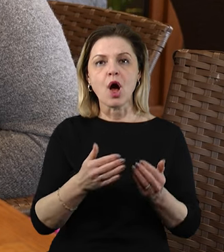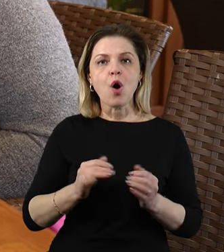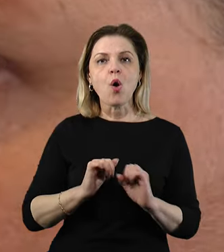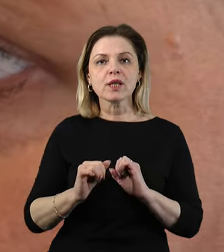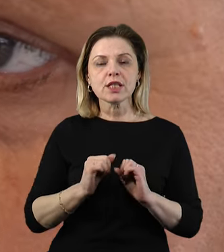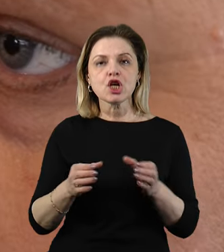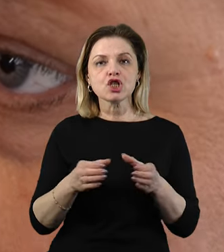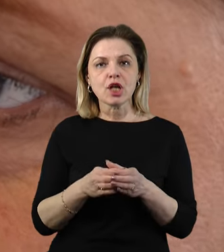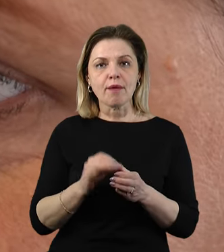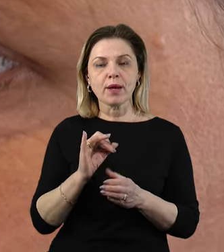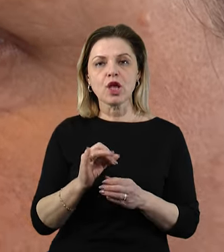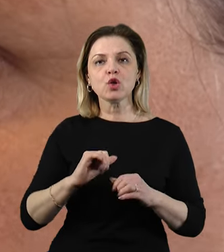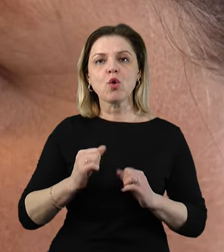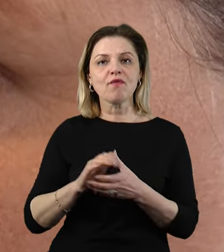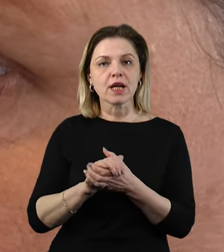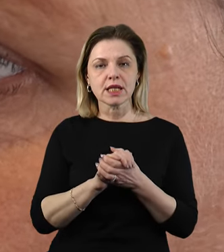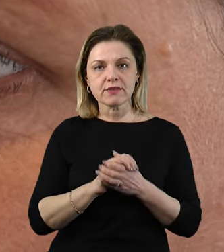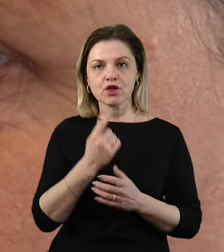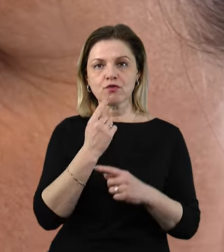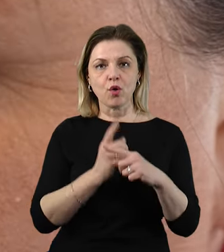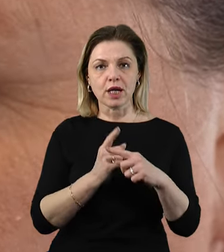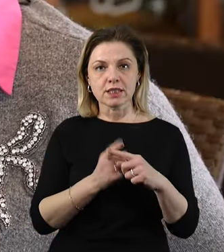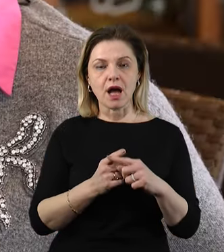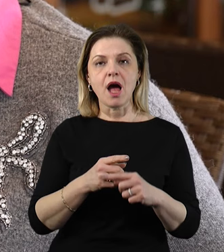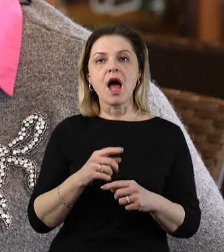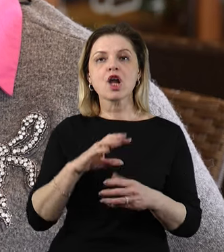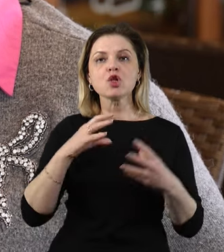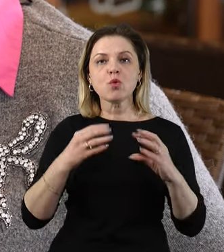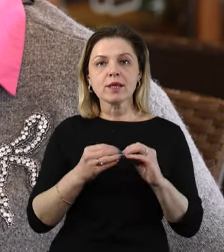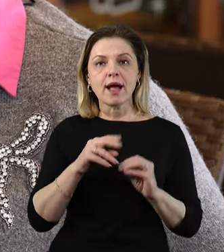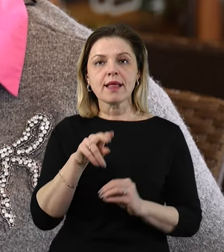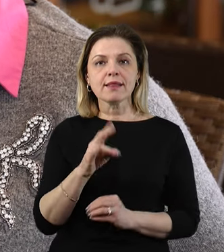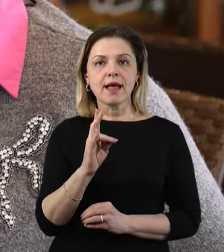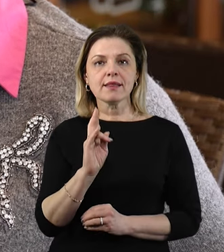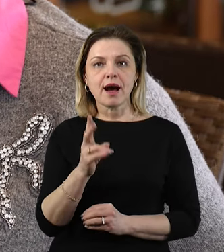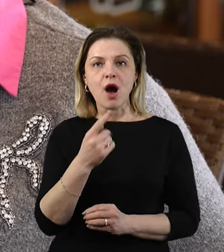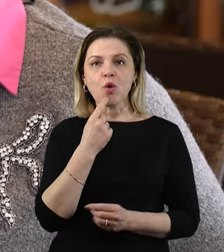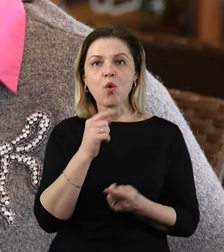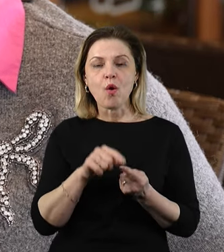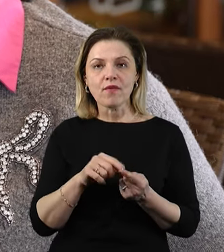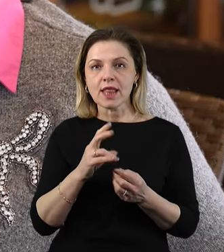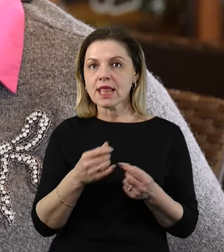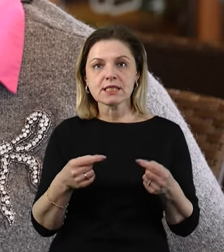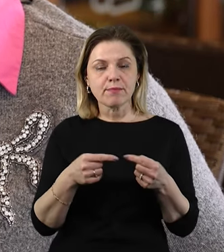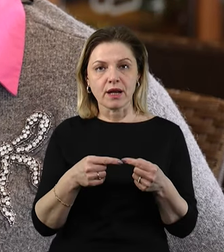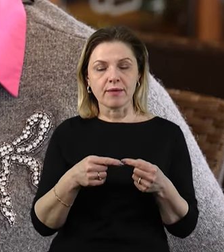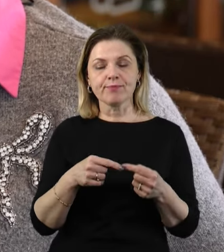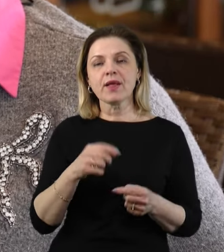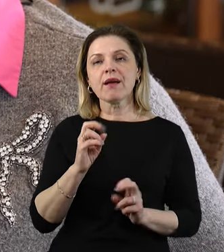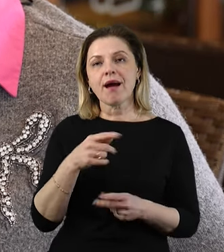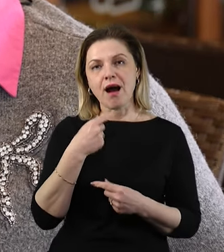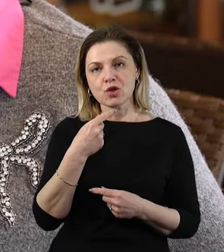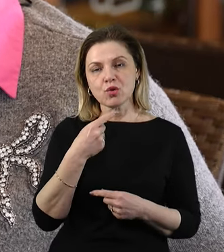Червоного Хреста. Результати ДНК тричі не збігалися. Це просто, як от ви знаєте, надіжда вмирає